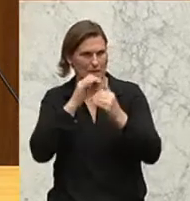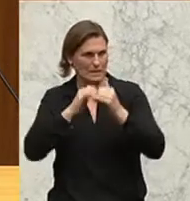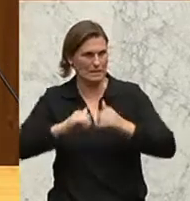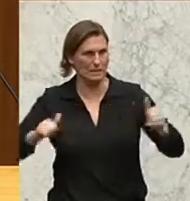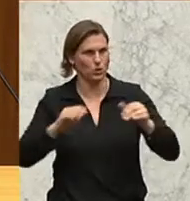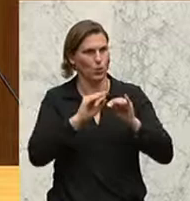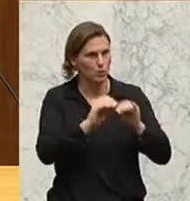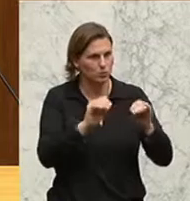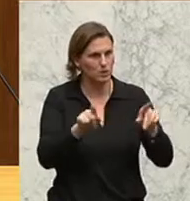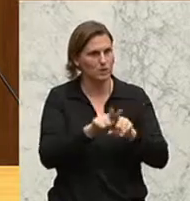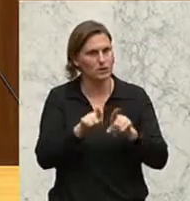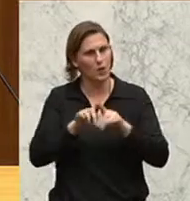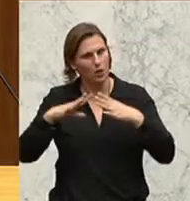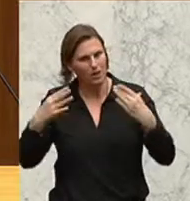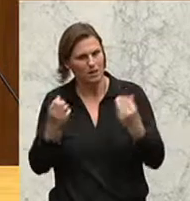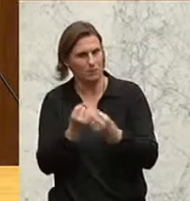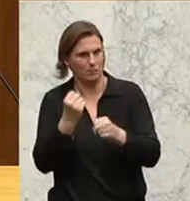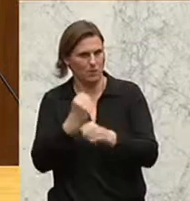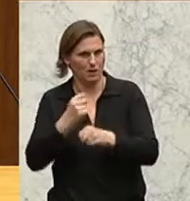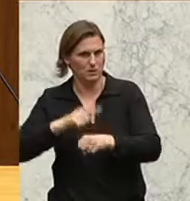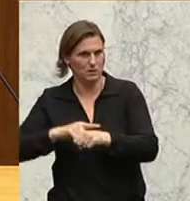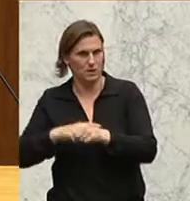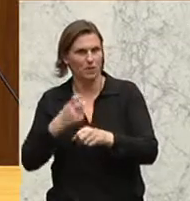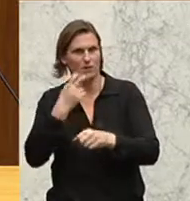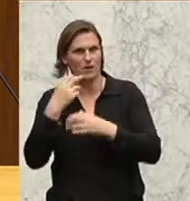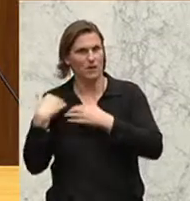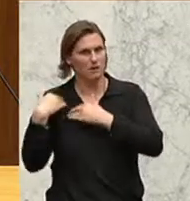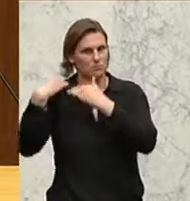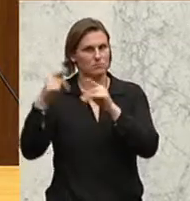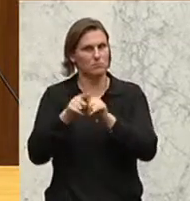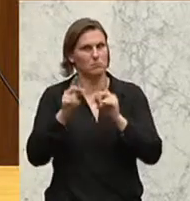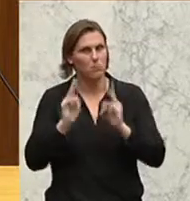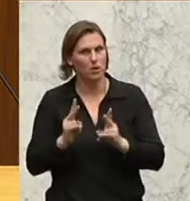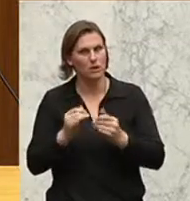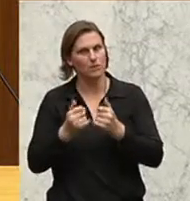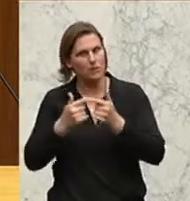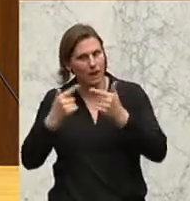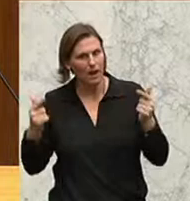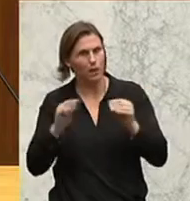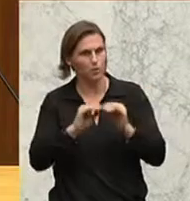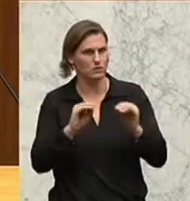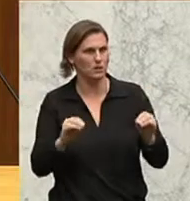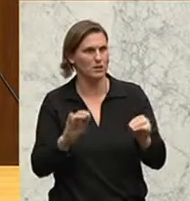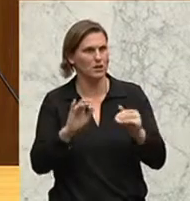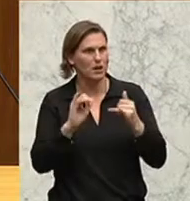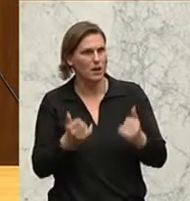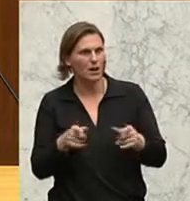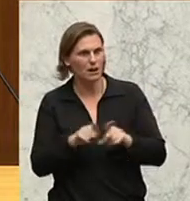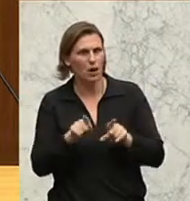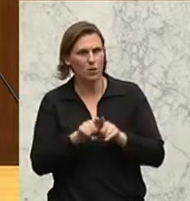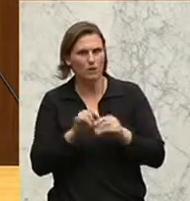Unterrichtszeit ist ein Teil der Gesamtarbeitszeit. Und wenn man entlastet, hat man vielleicht die Möglichkeit, dass dann die einfach länger im Unterricht sind. Das kann man ja rational